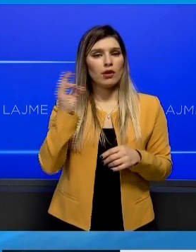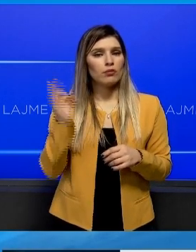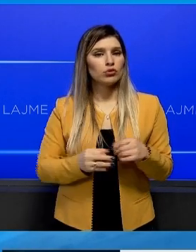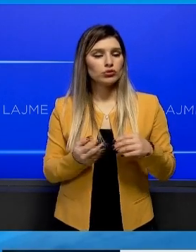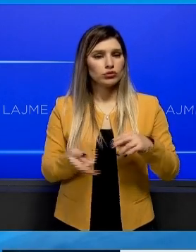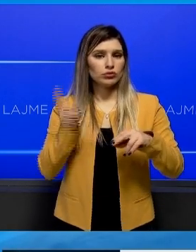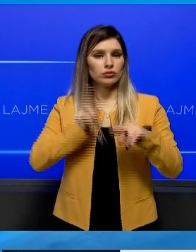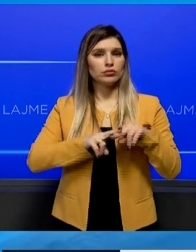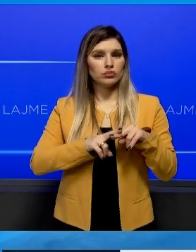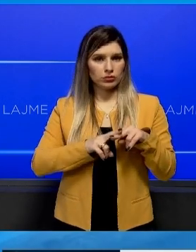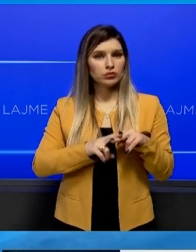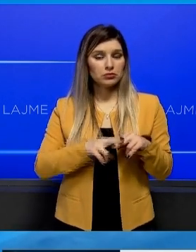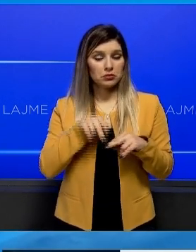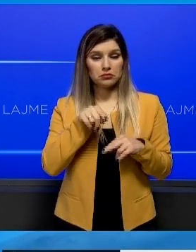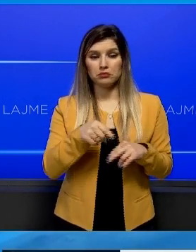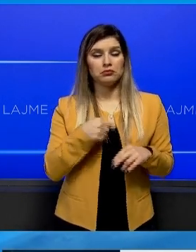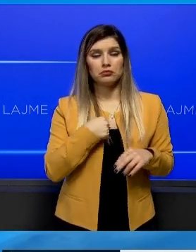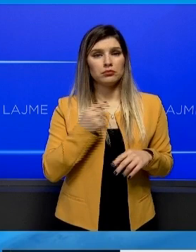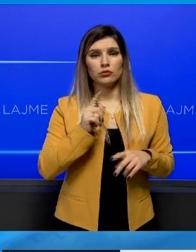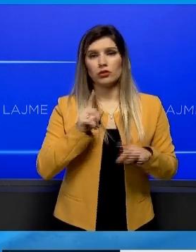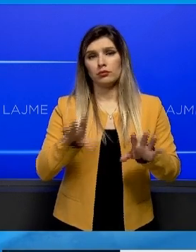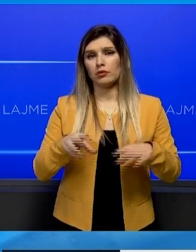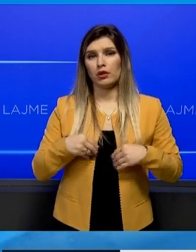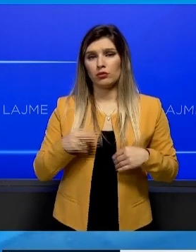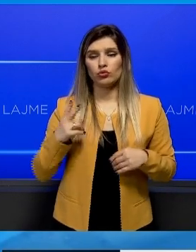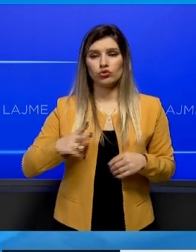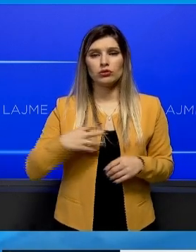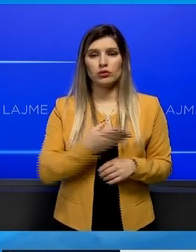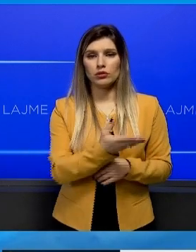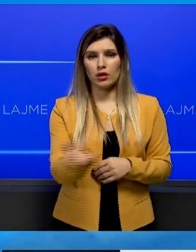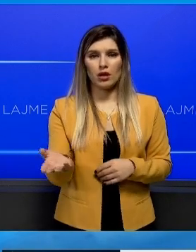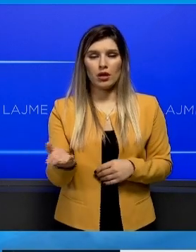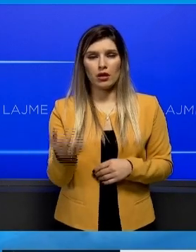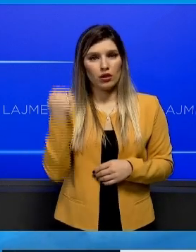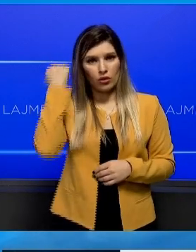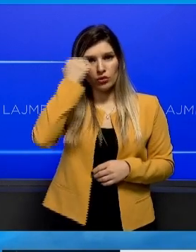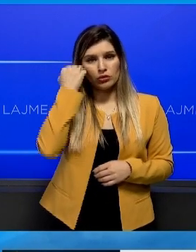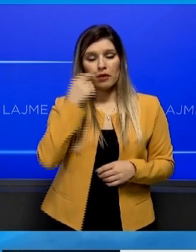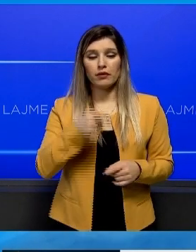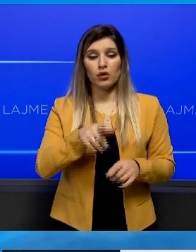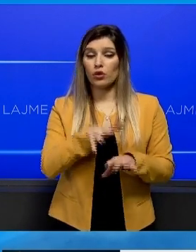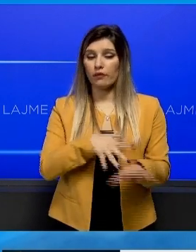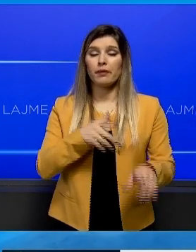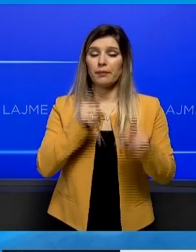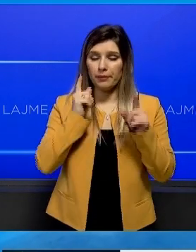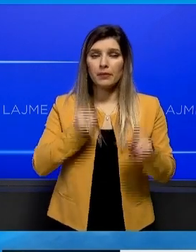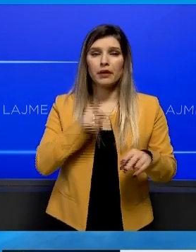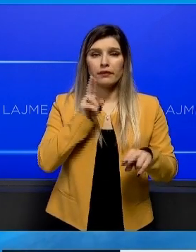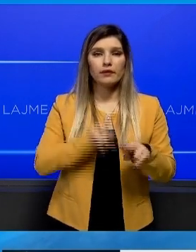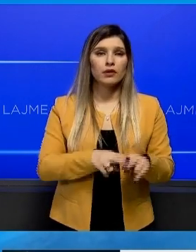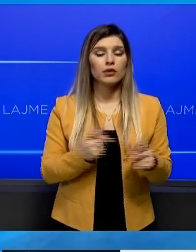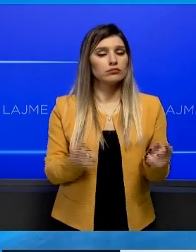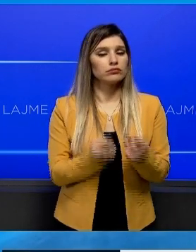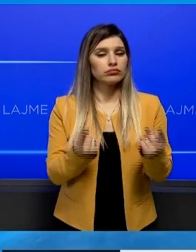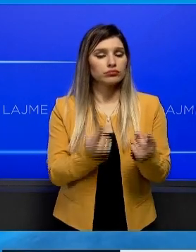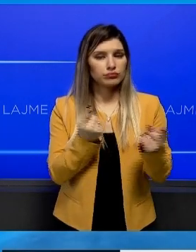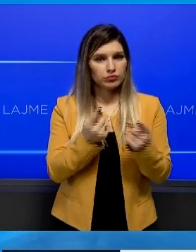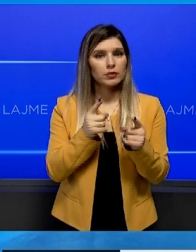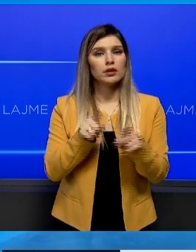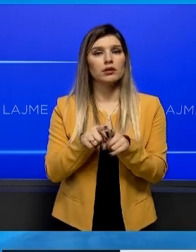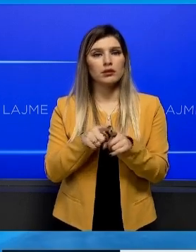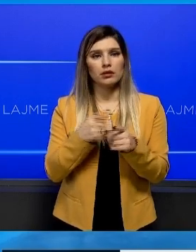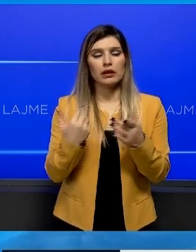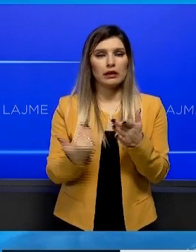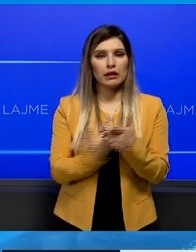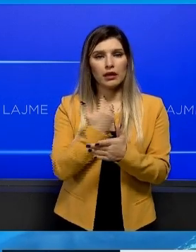në vend, dhe kjo dhe tjetë e papërbalushme për qytetarët e Republikës e Kosovës. Kështë që kuvendit duhet të merë iniciativ të futët